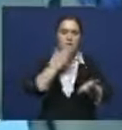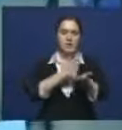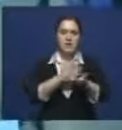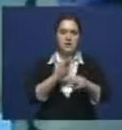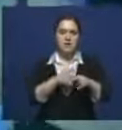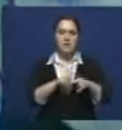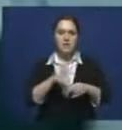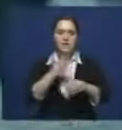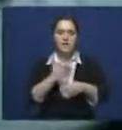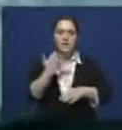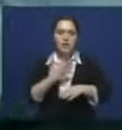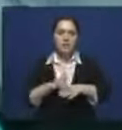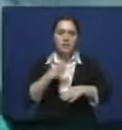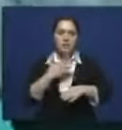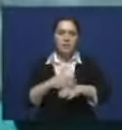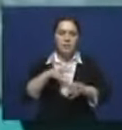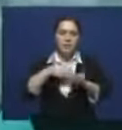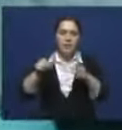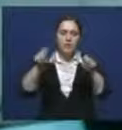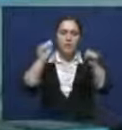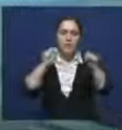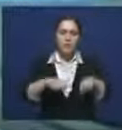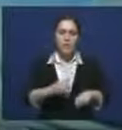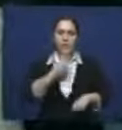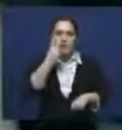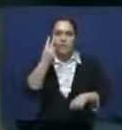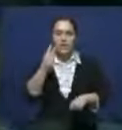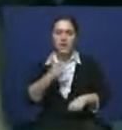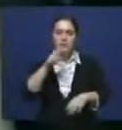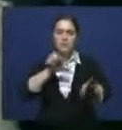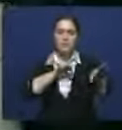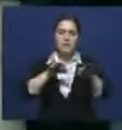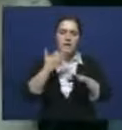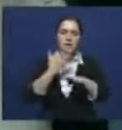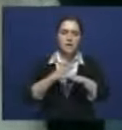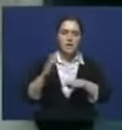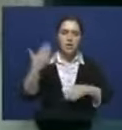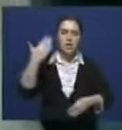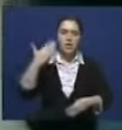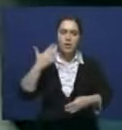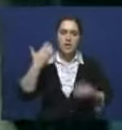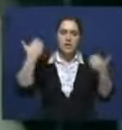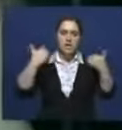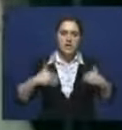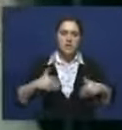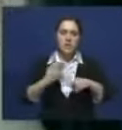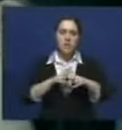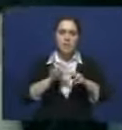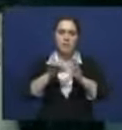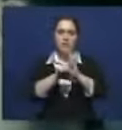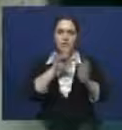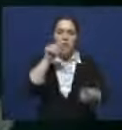последовательности движений, которые позволяют оптической системе замерить отдельные части его тела и на этой основе выбрать